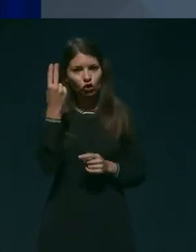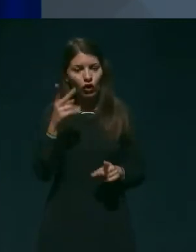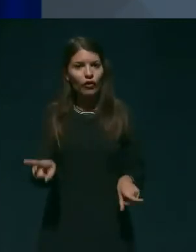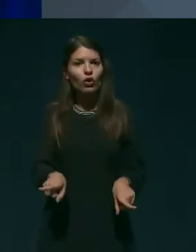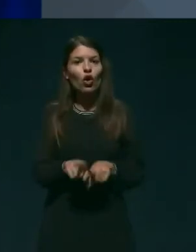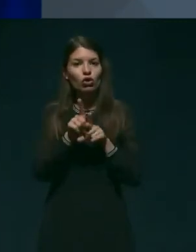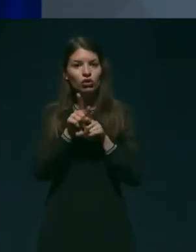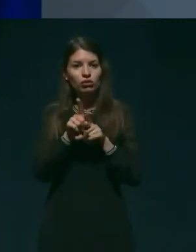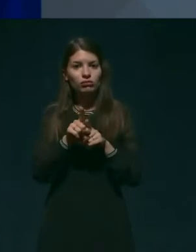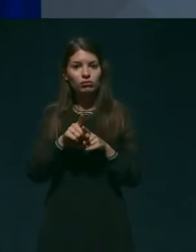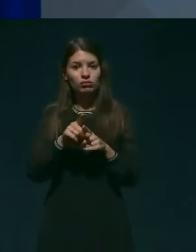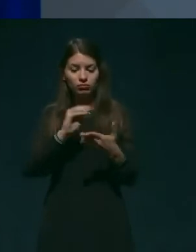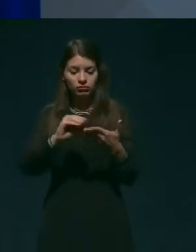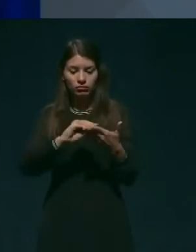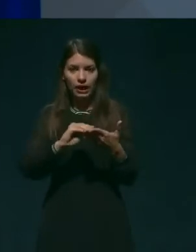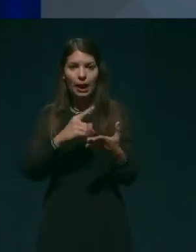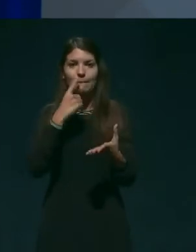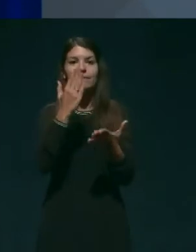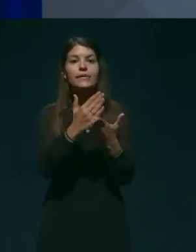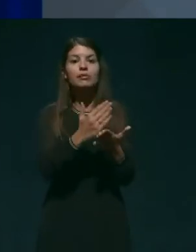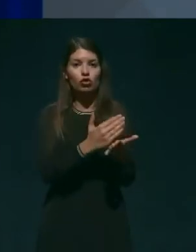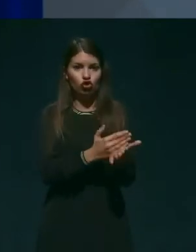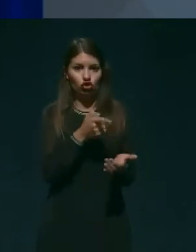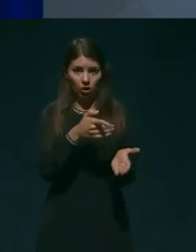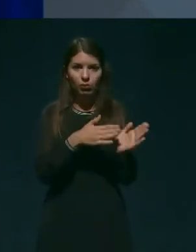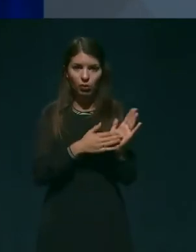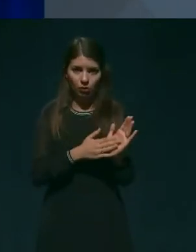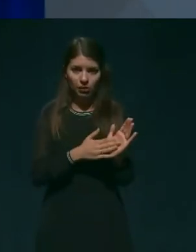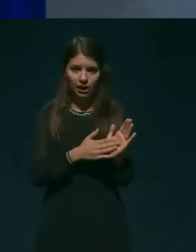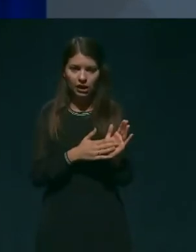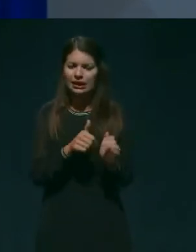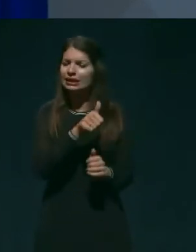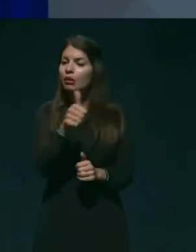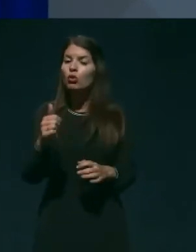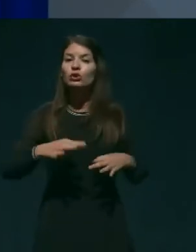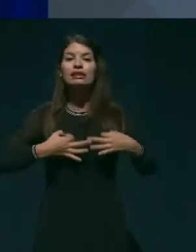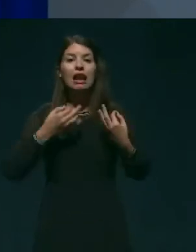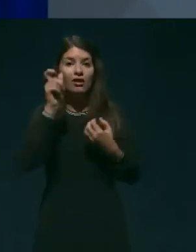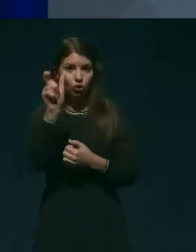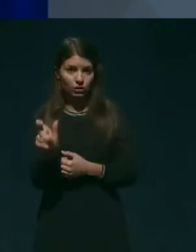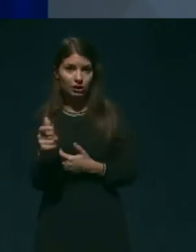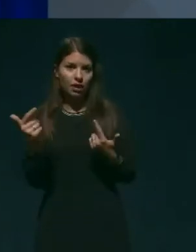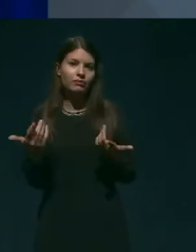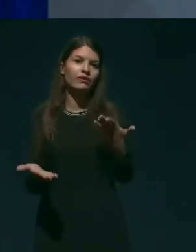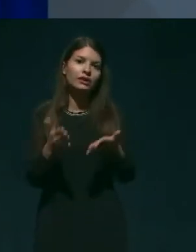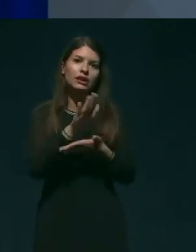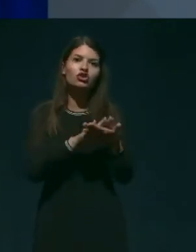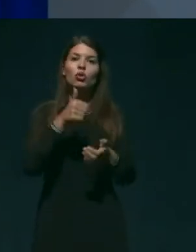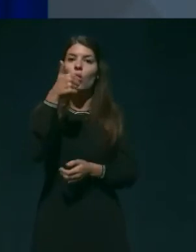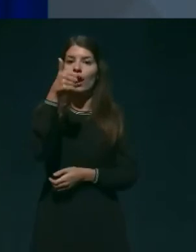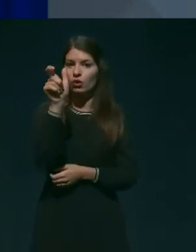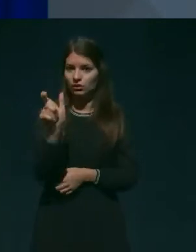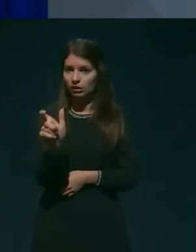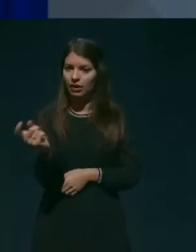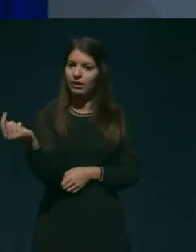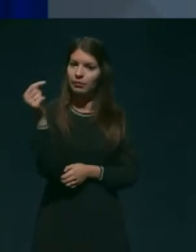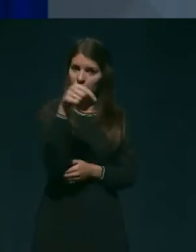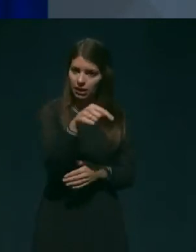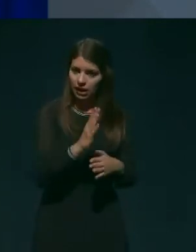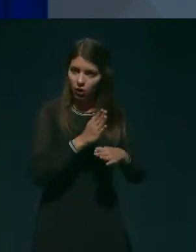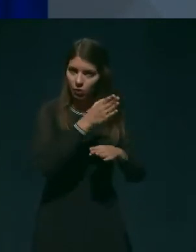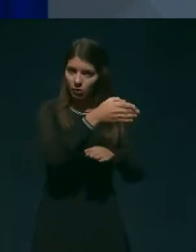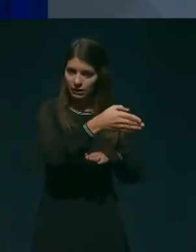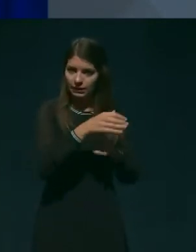priporočila. Se pravi, omejeno na zdrave osebe, verjetno na začetku na eno. začeli